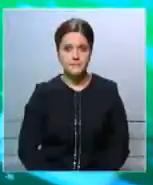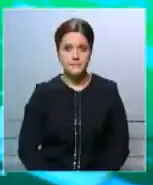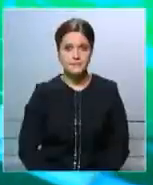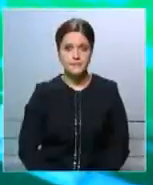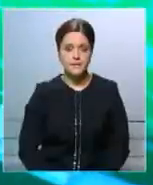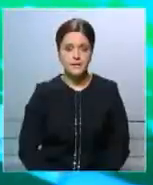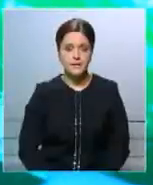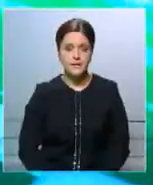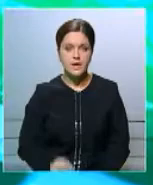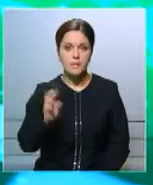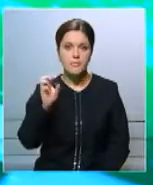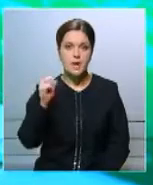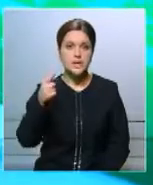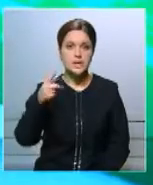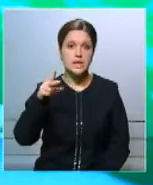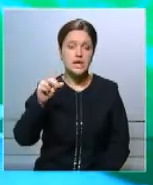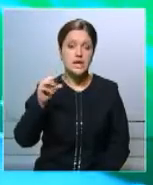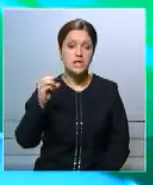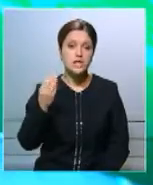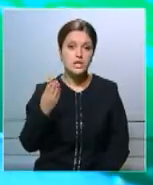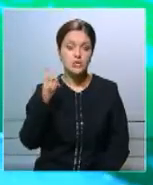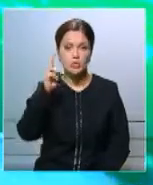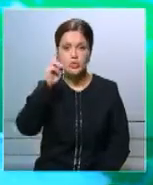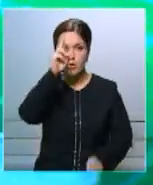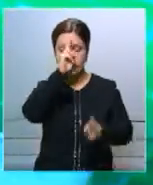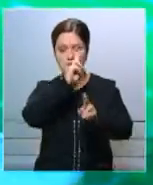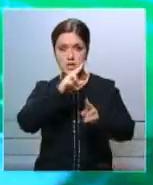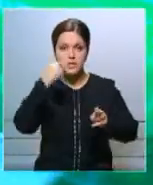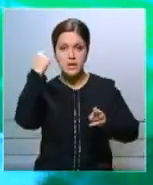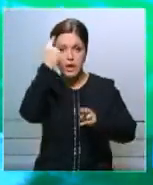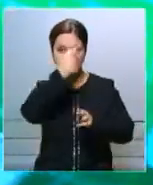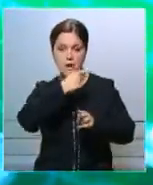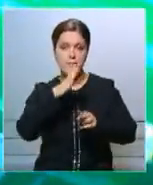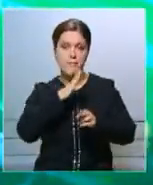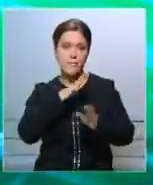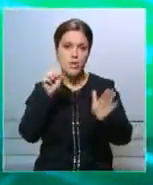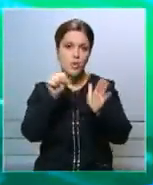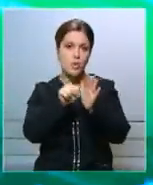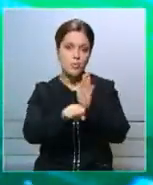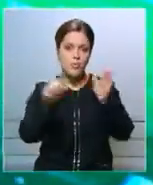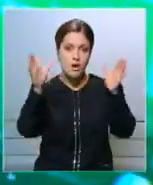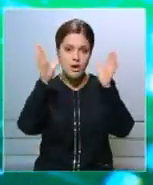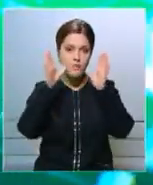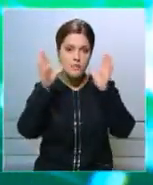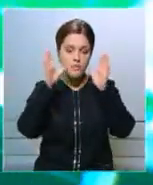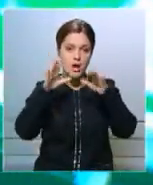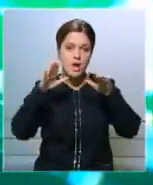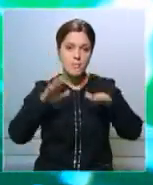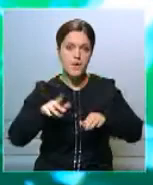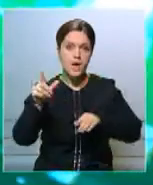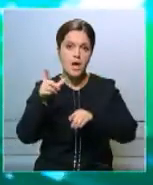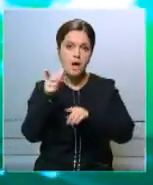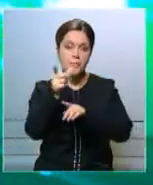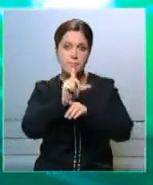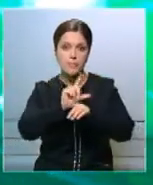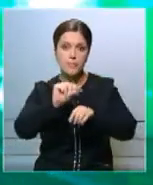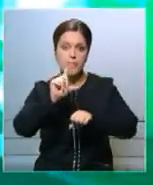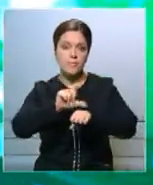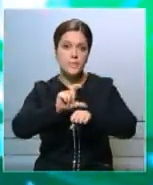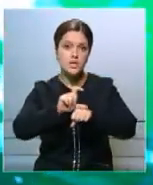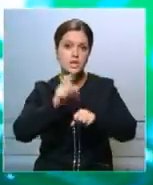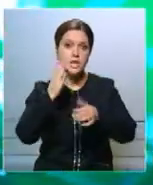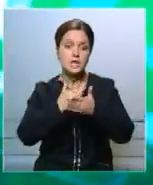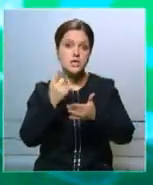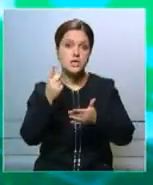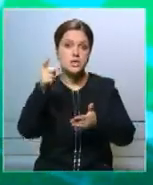Посмотрим, что происходит в мире в Бангладеш. Неизвестные открыли огонь по шиитам во время молитвы в мечети. В результате погиб один